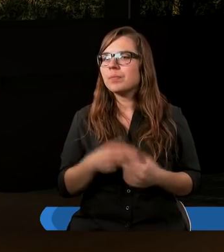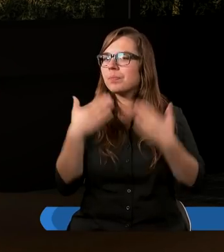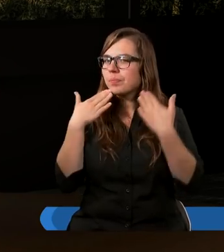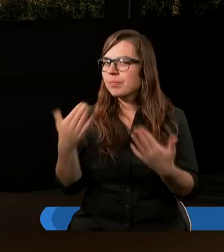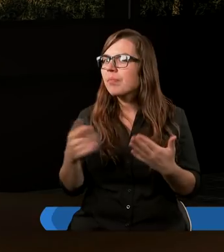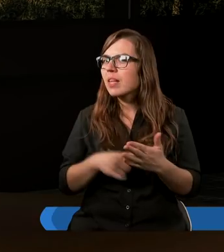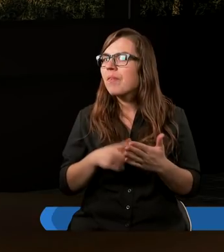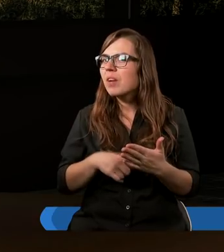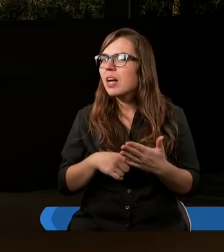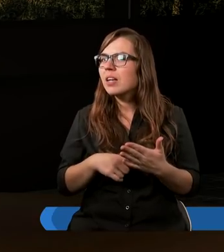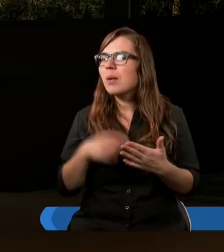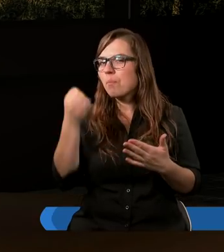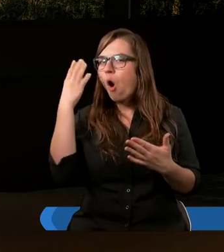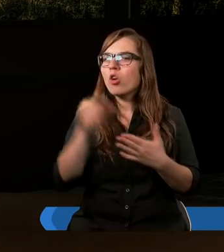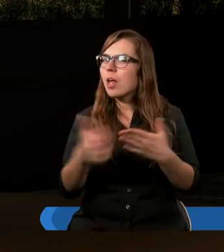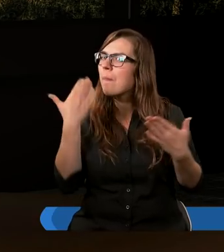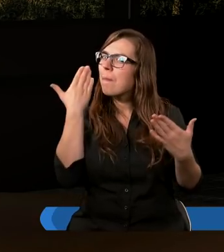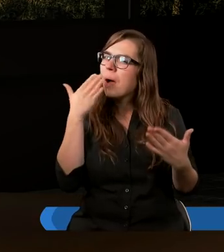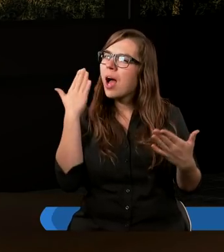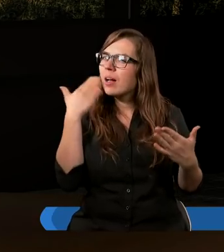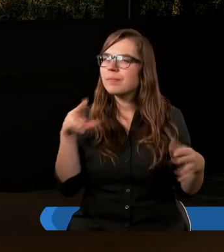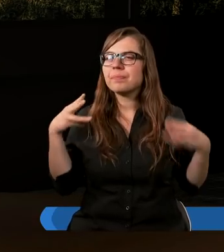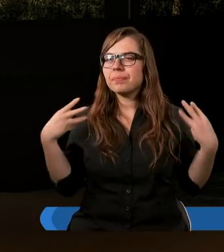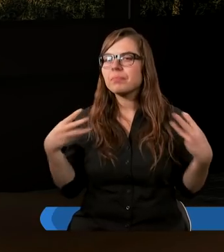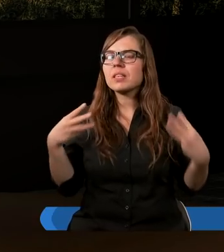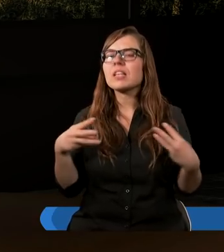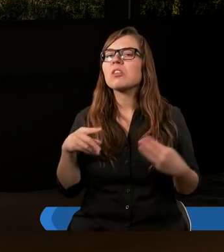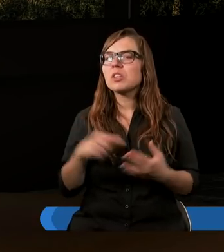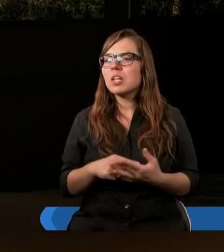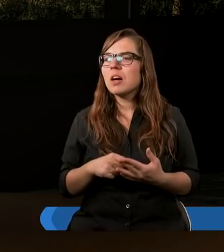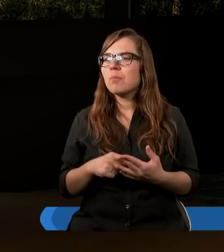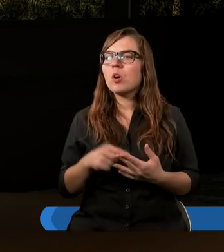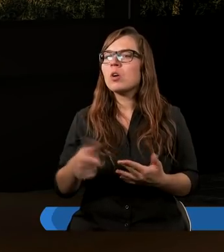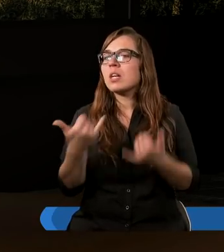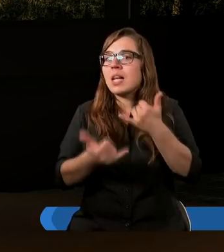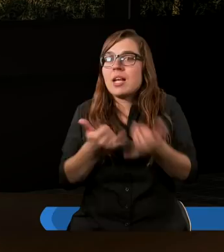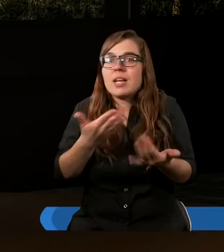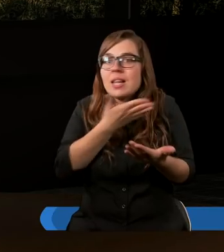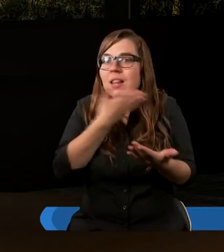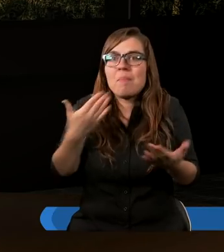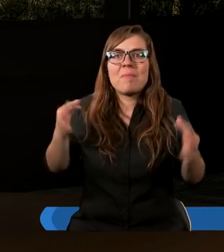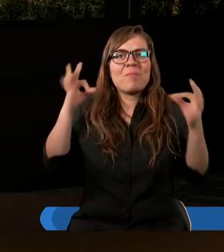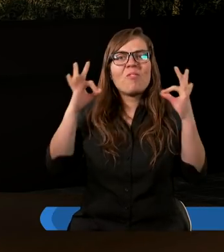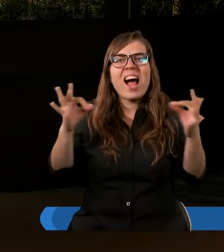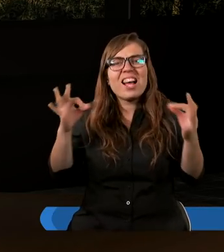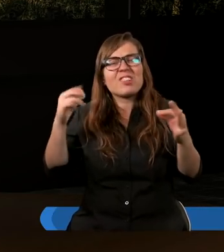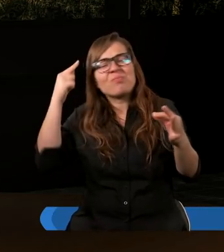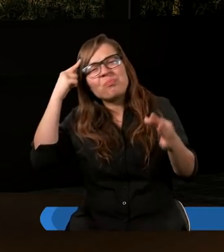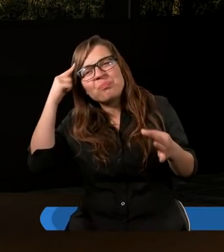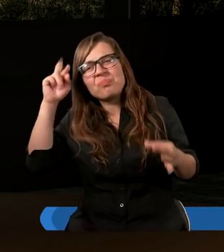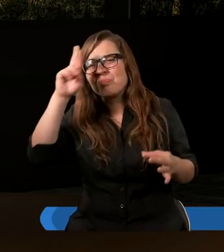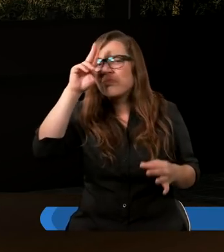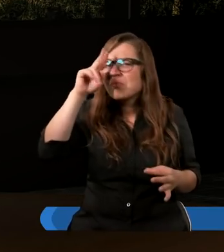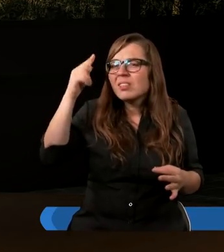No właśnie, mądrość jest bardzo ważna, tak samo w jedności, bo jeżeli nie ma właściwego rozumienia, w jaki